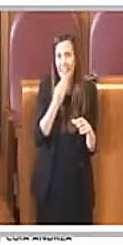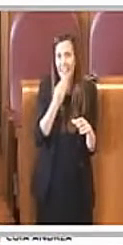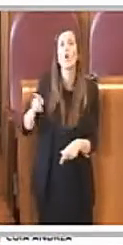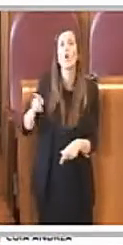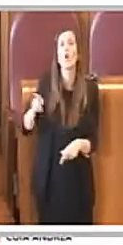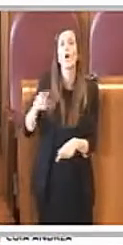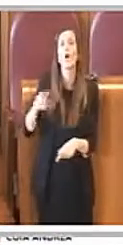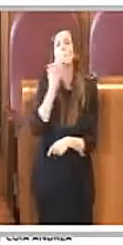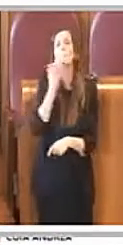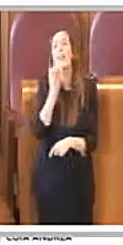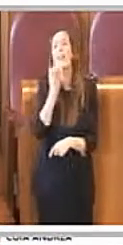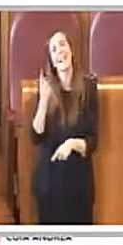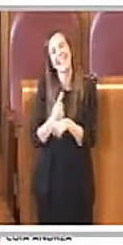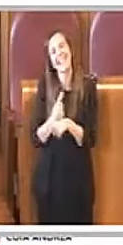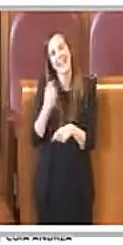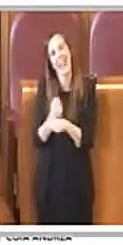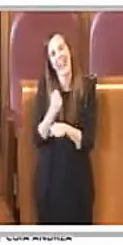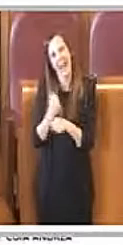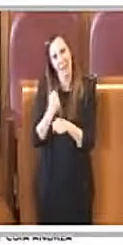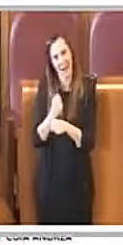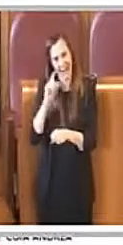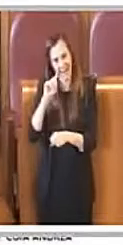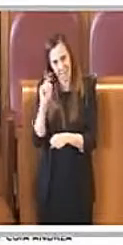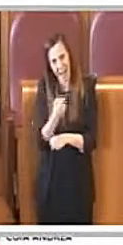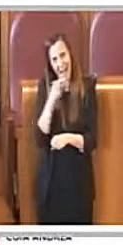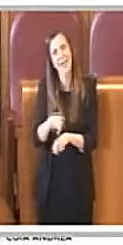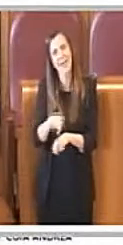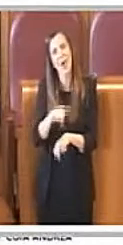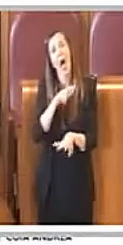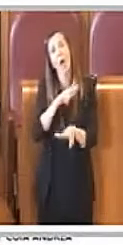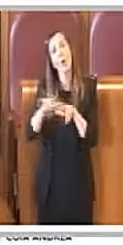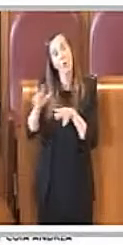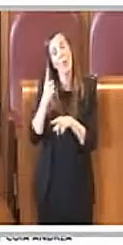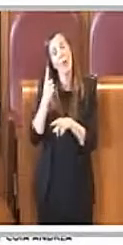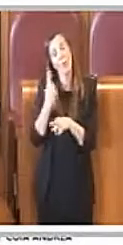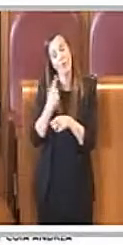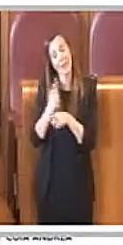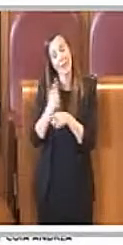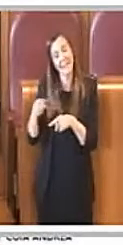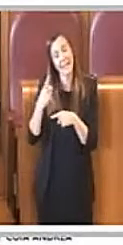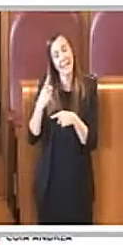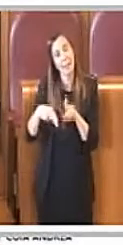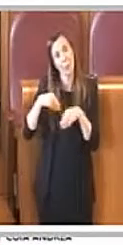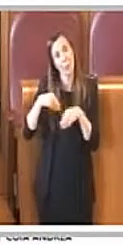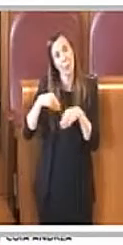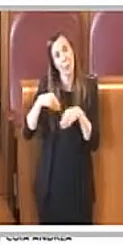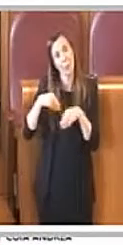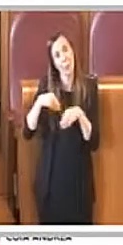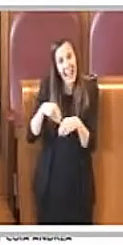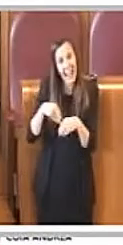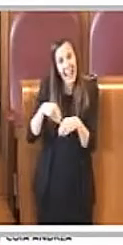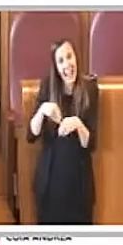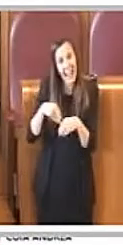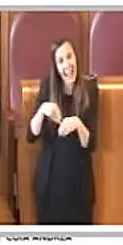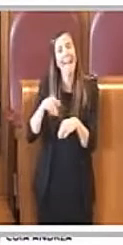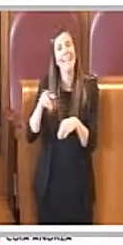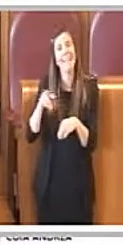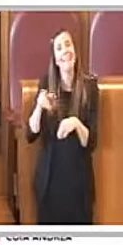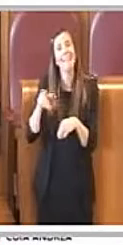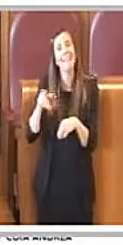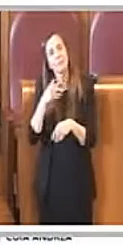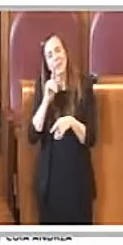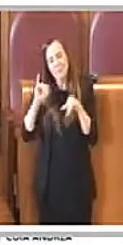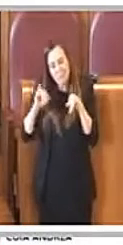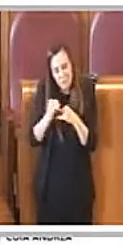dovrebbe lavorare meglio qui al Comune, magari essendo più presente, entrando meglio nello specifico delle cose,